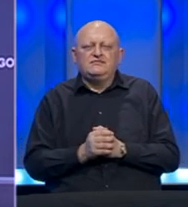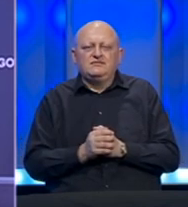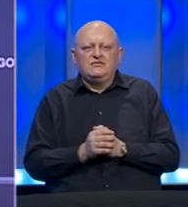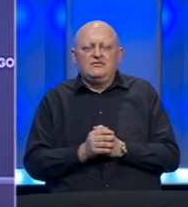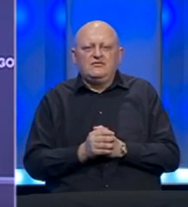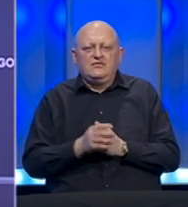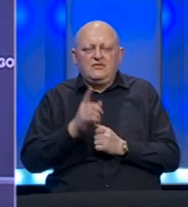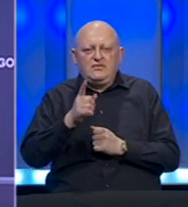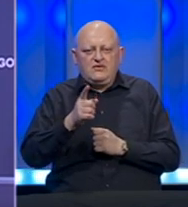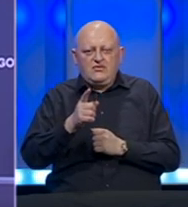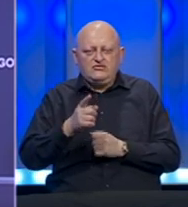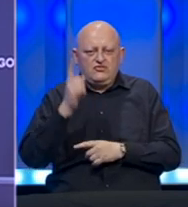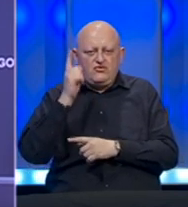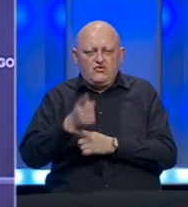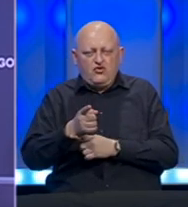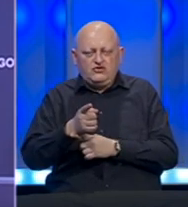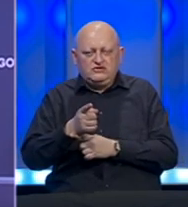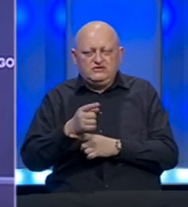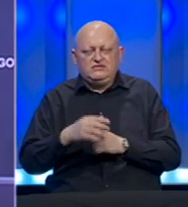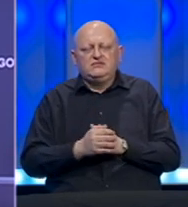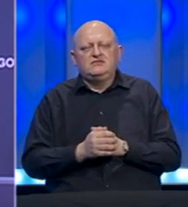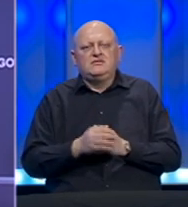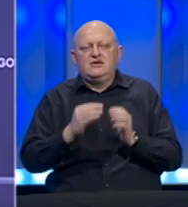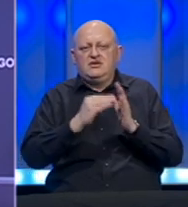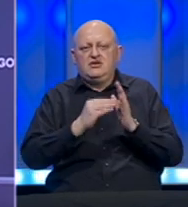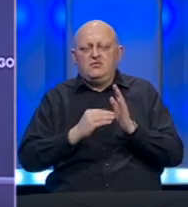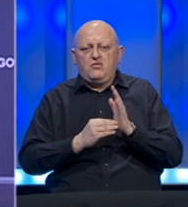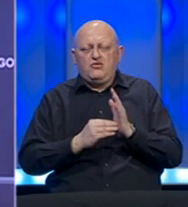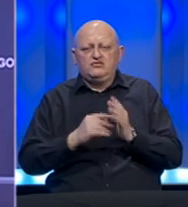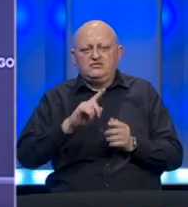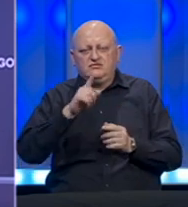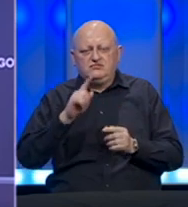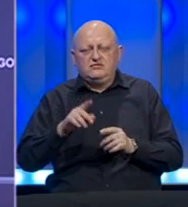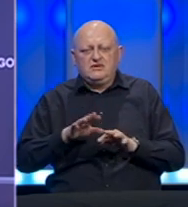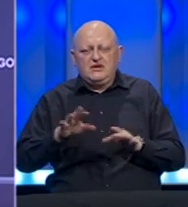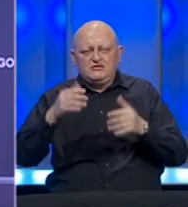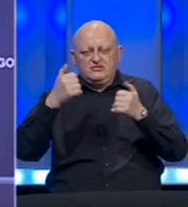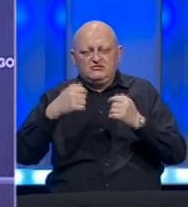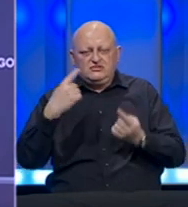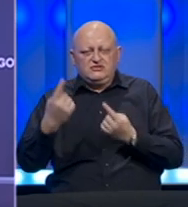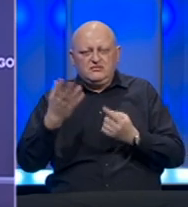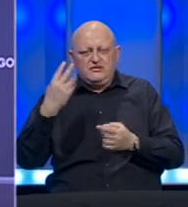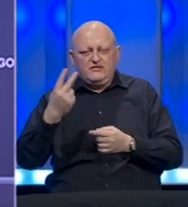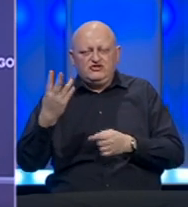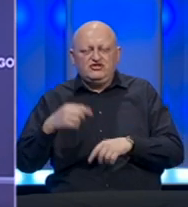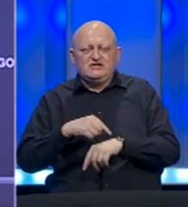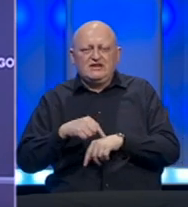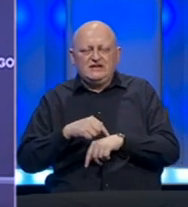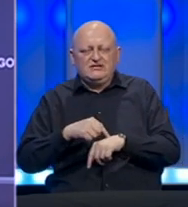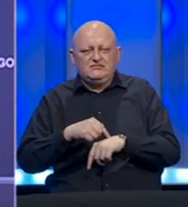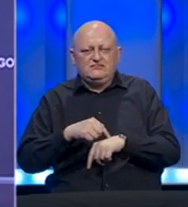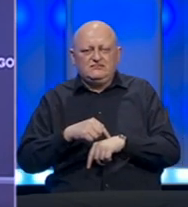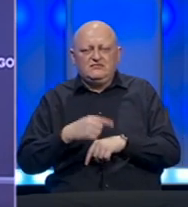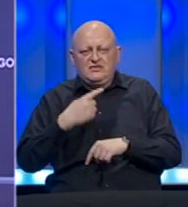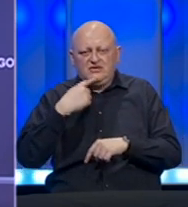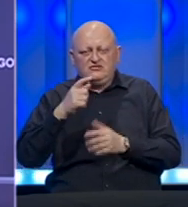O ovoj odluci, ali i podacima kada je u pitanju epidemiološka situacija uprotekla 24 sata.